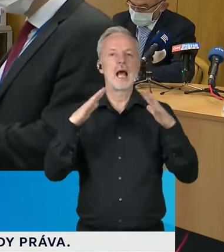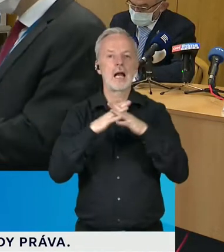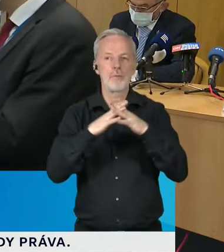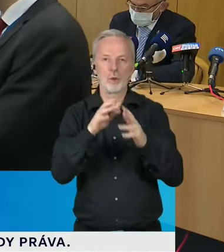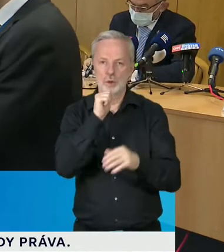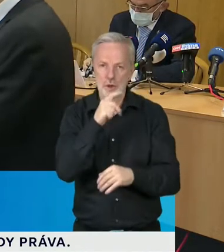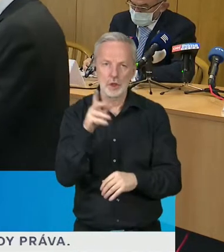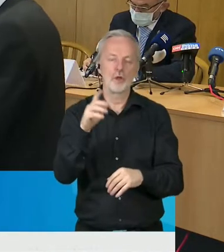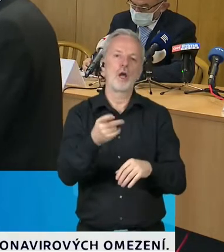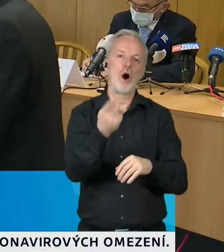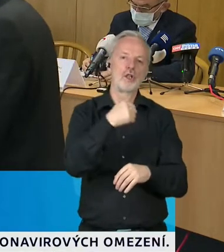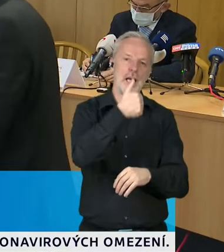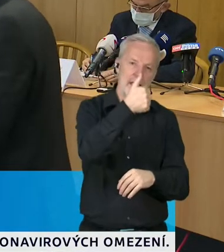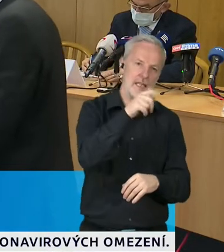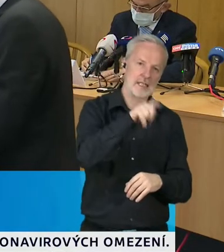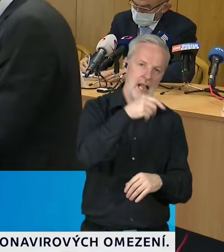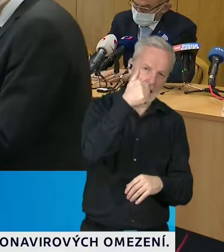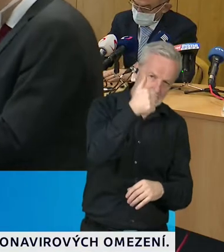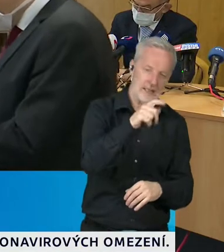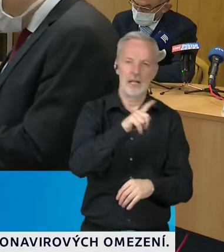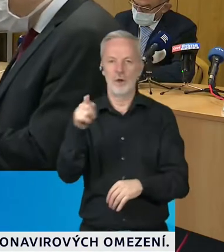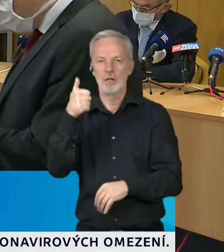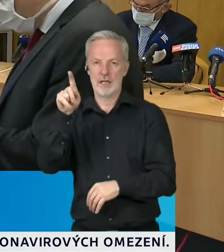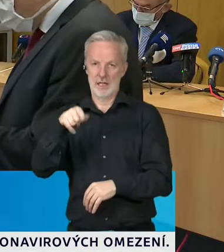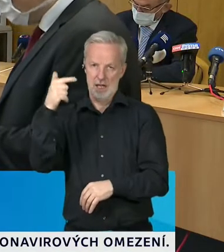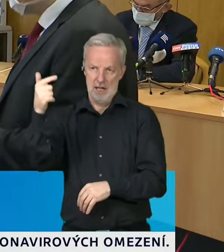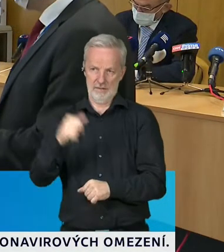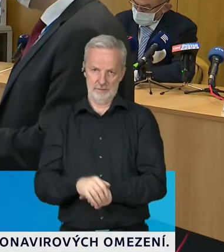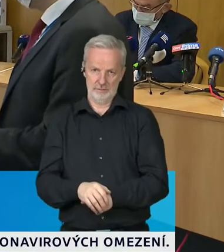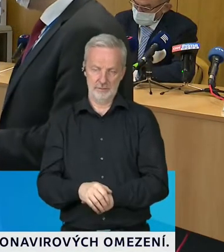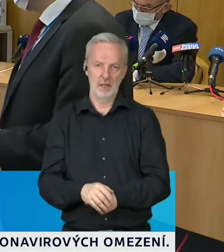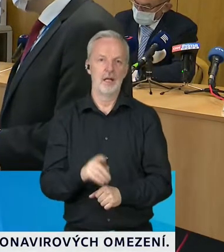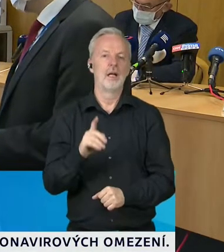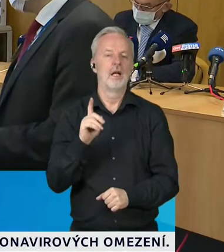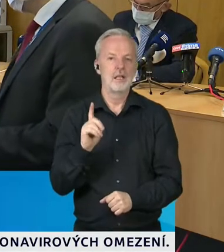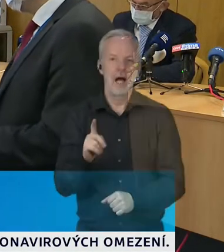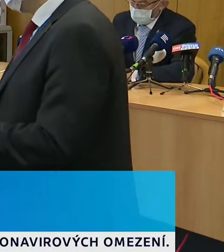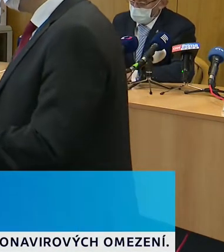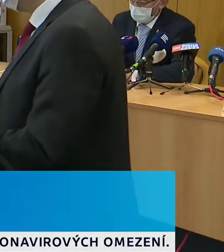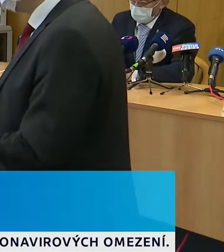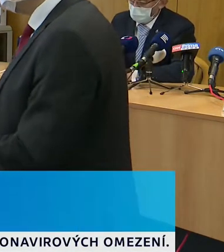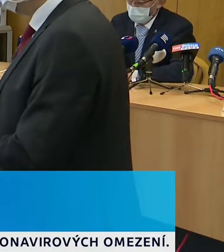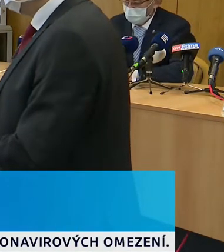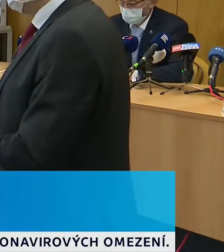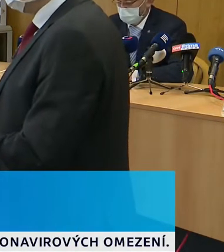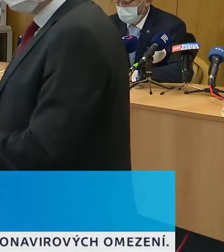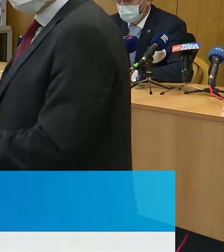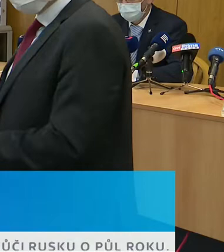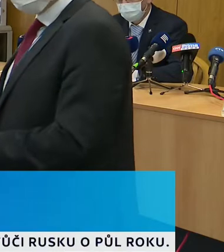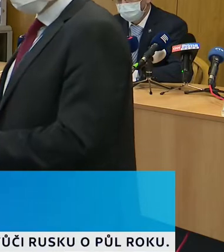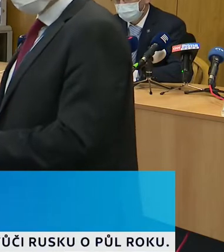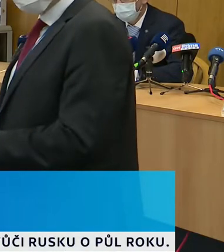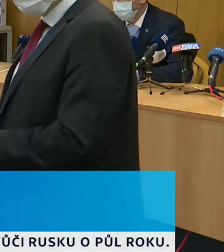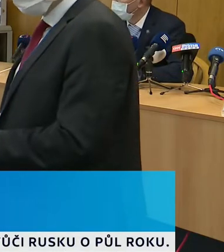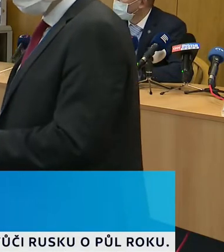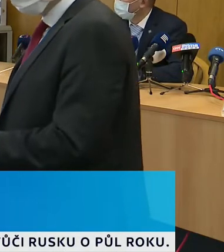až 1.2. Nejsme v tom sami, což samozřejmě neříkám s pokusem o nějakou útěchu. Týká se to téměř